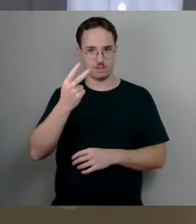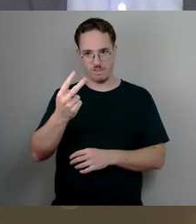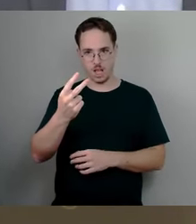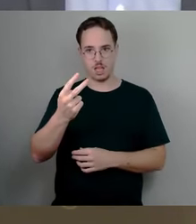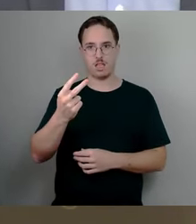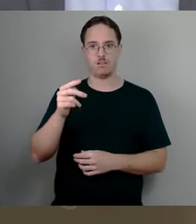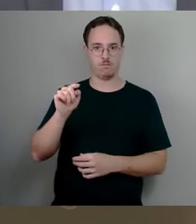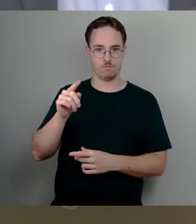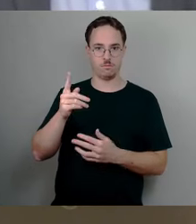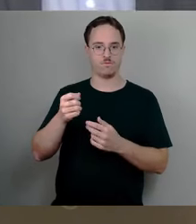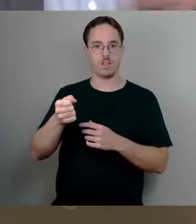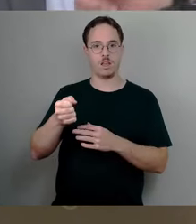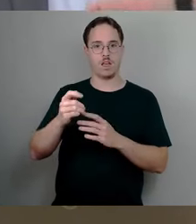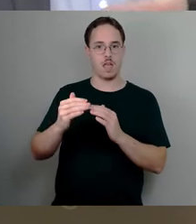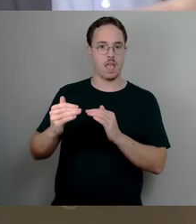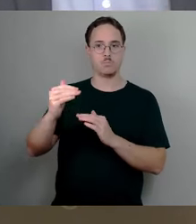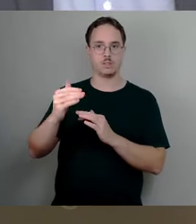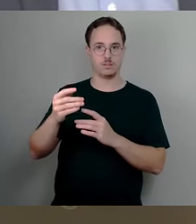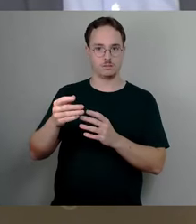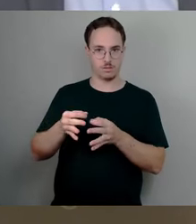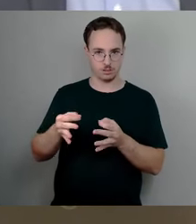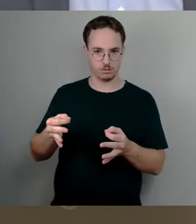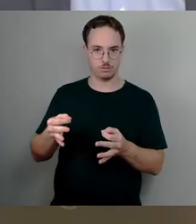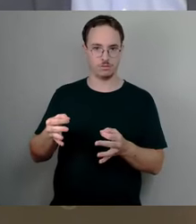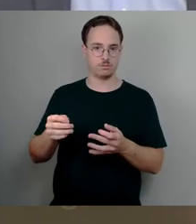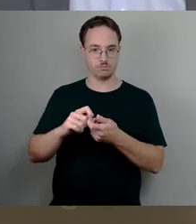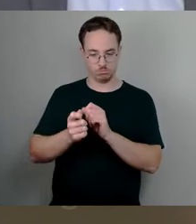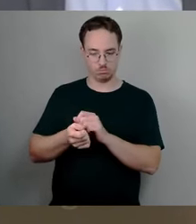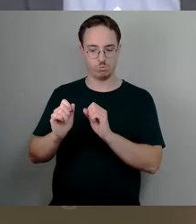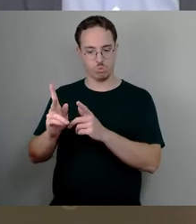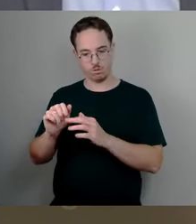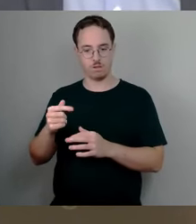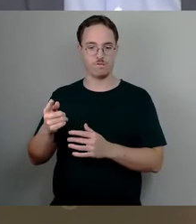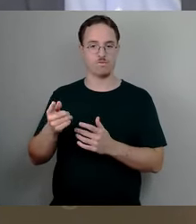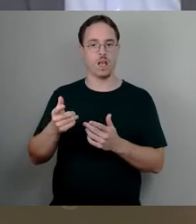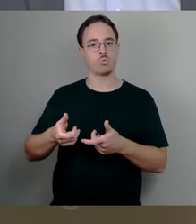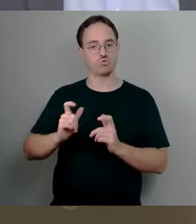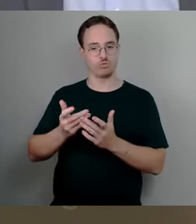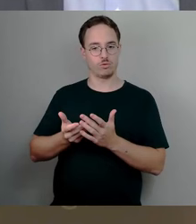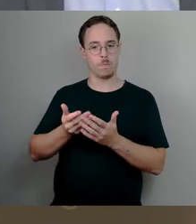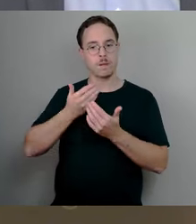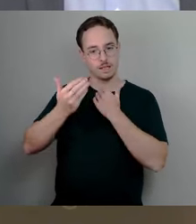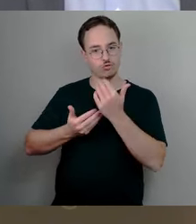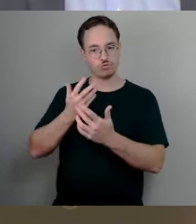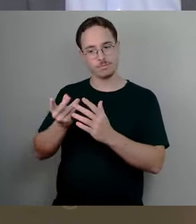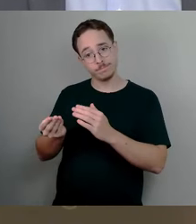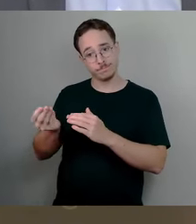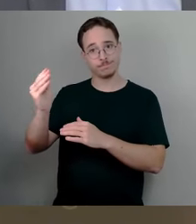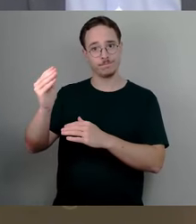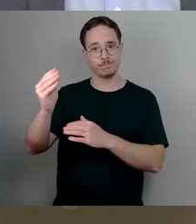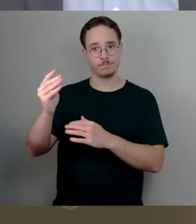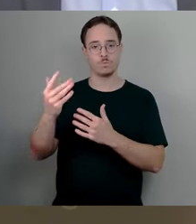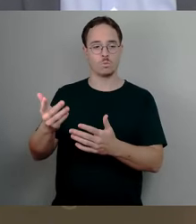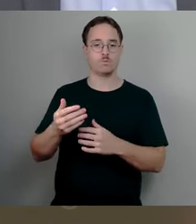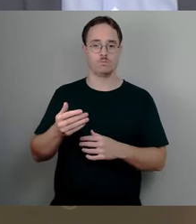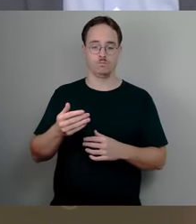das dann den Ausschussbericht entsprechend ergänzen. Wenn es keine Mehrheit hat, dann nehmen wir uns den Ausschussbericht vor. Deshalb rufe